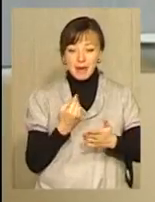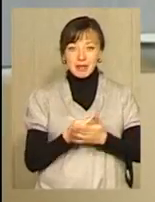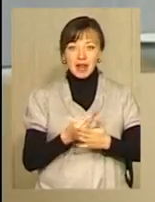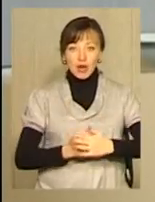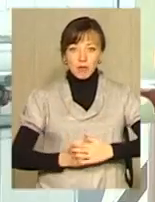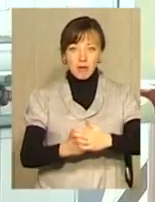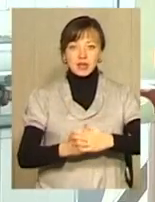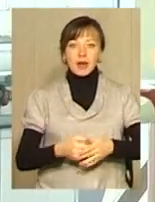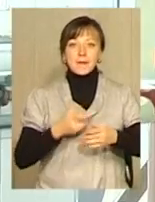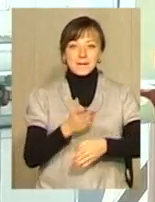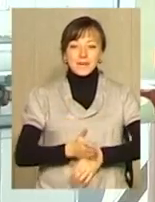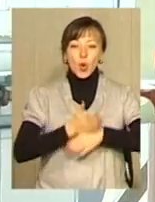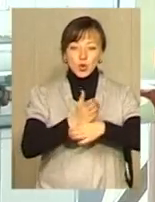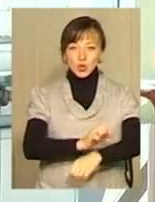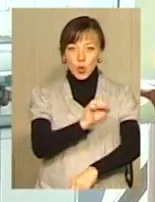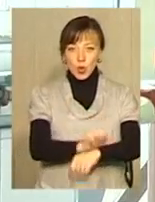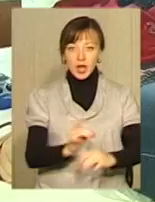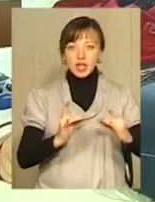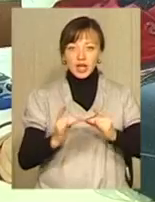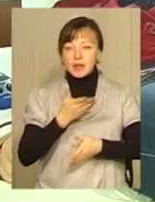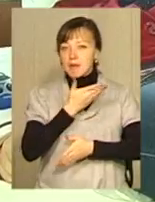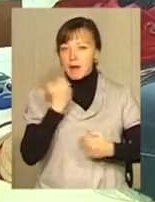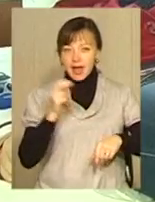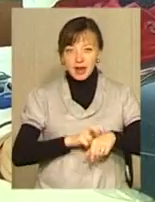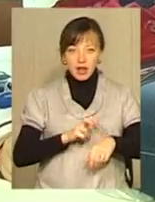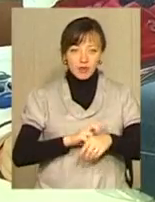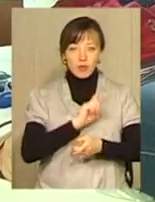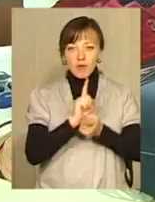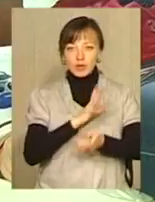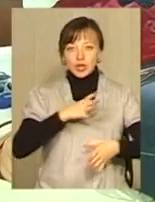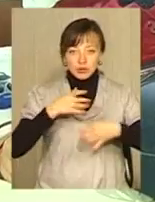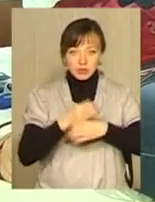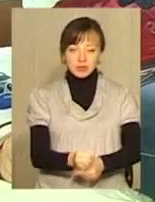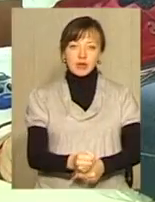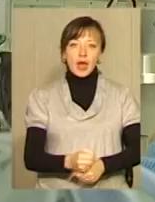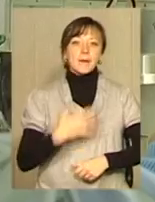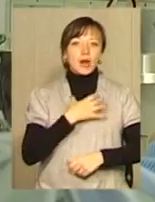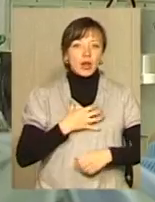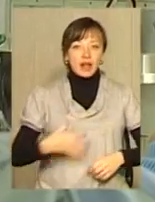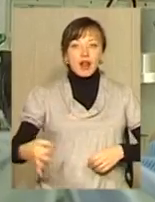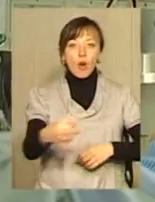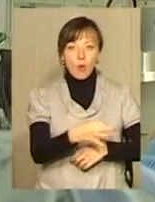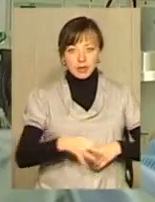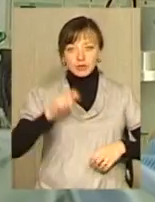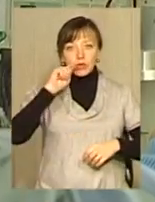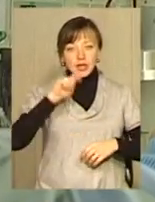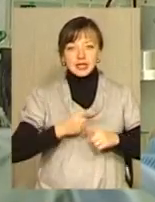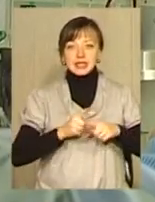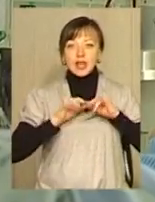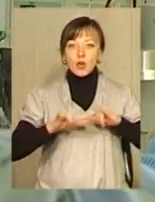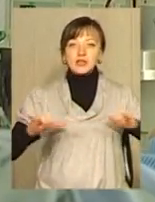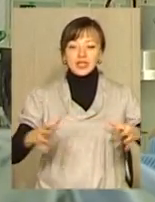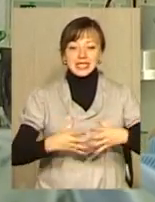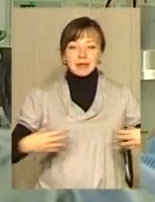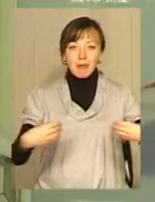бази, де простоюють ліжка і немає кваліфікованих лікарів, мають бути оптимізовані. Пріоритет для області та для України загалом – це розвиток